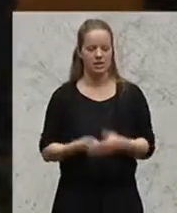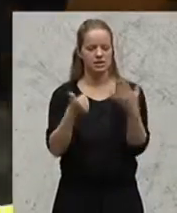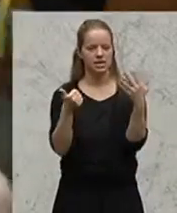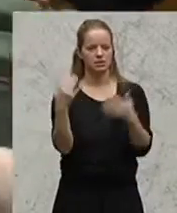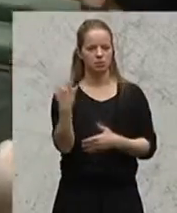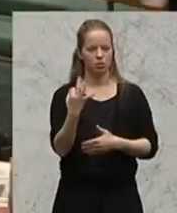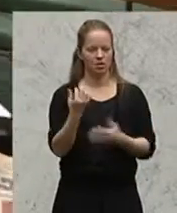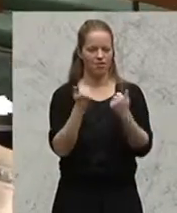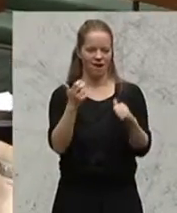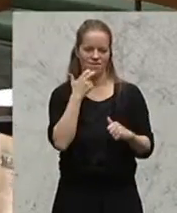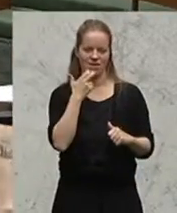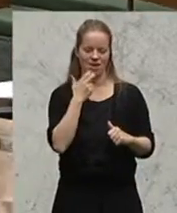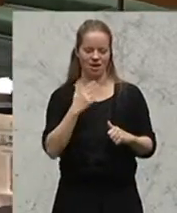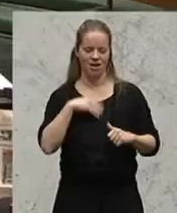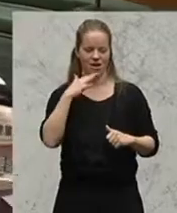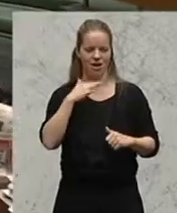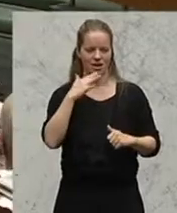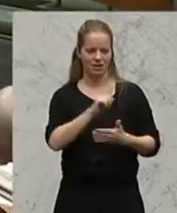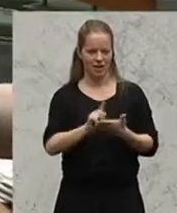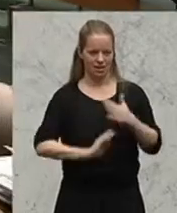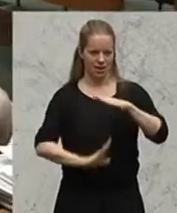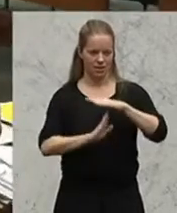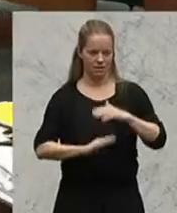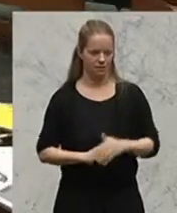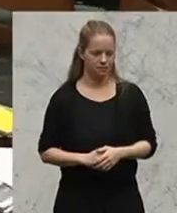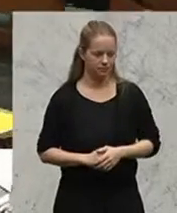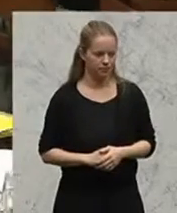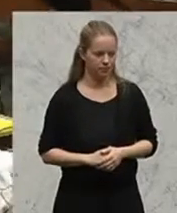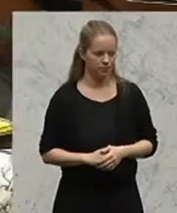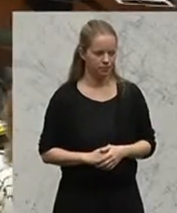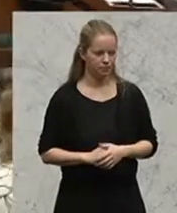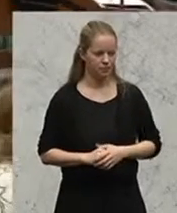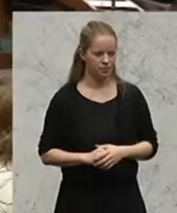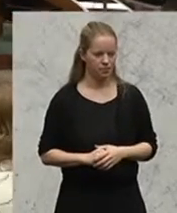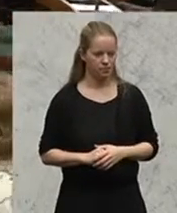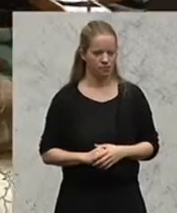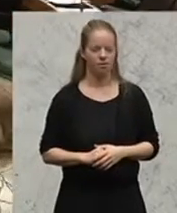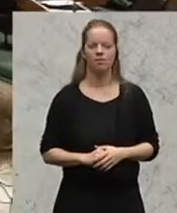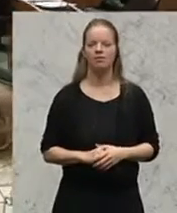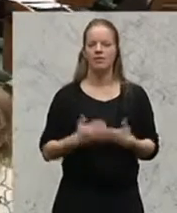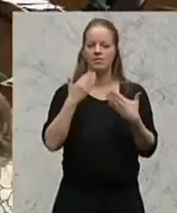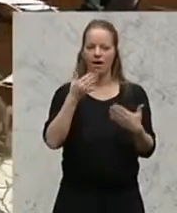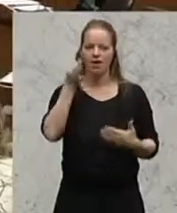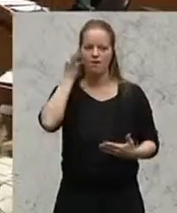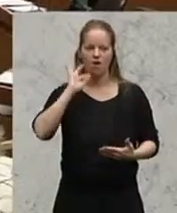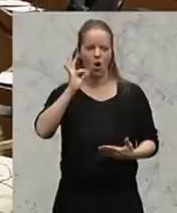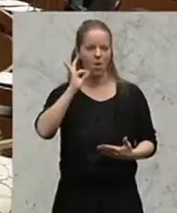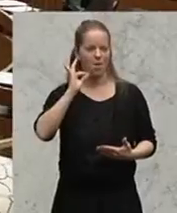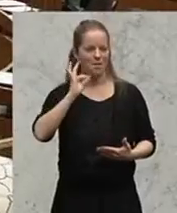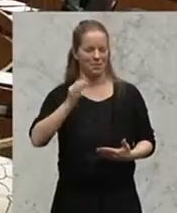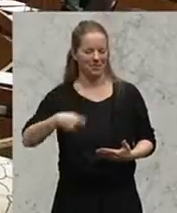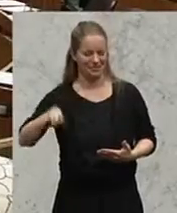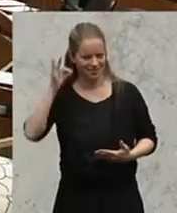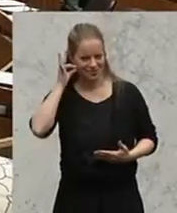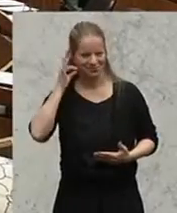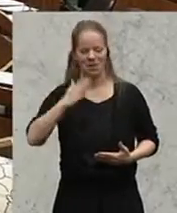Minuten freiwillige Redezeit. Arbeitnehmerinnen-Sprecherin der Grünen. Danke Frau Präsidentin, meine Damen und